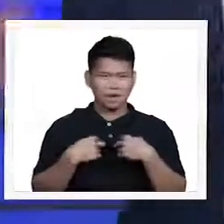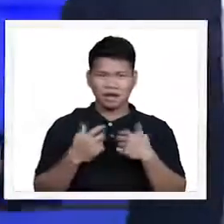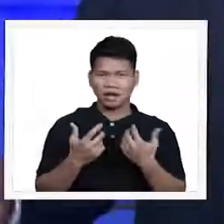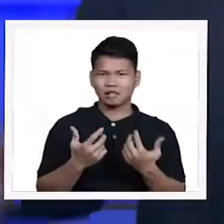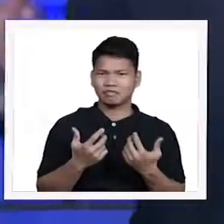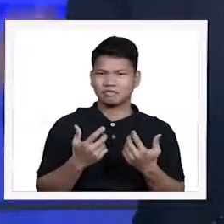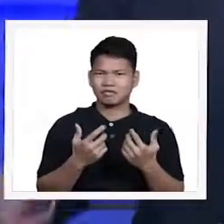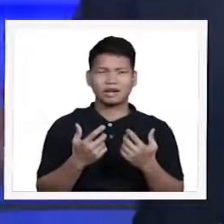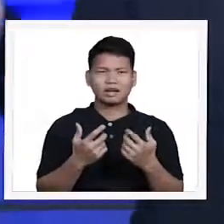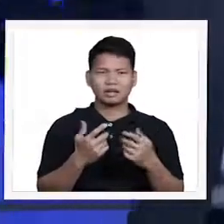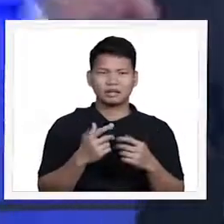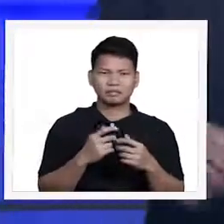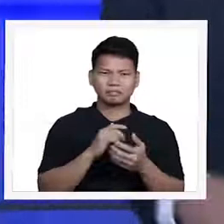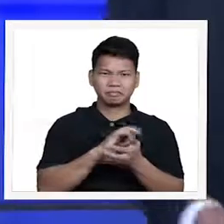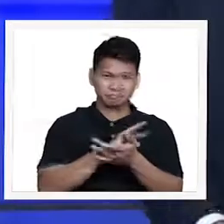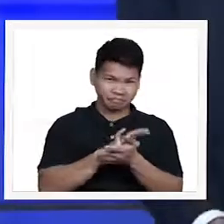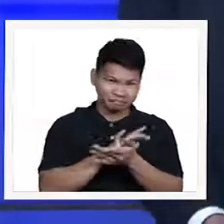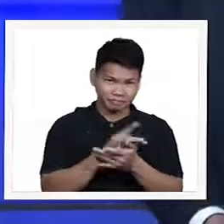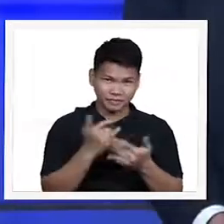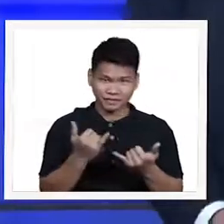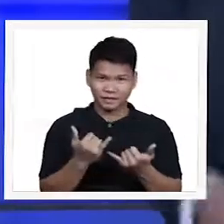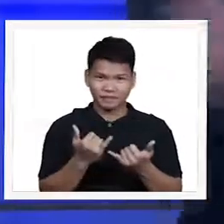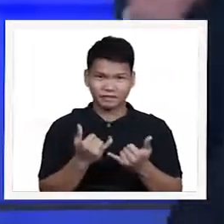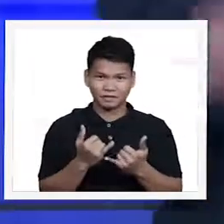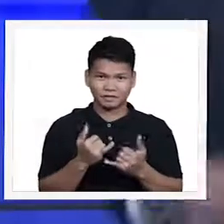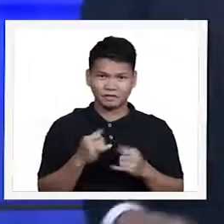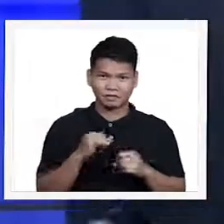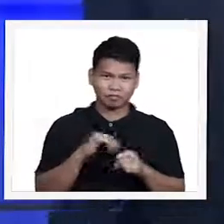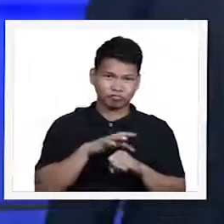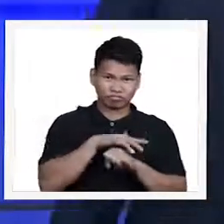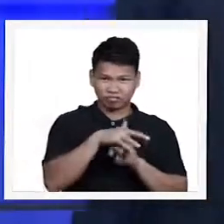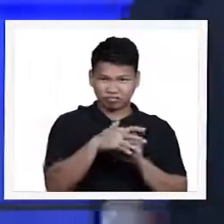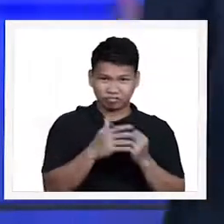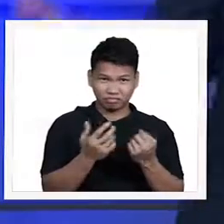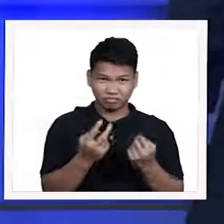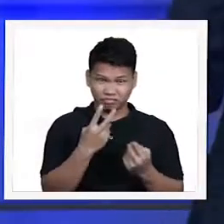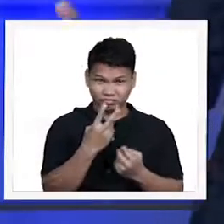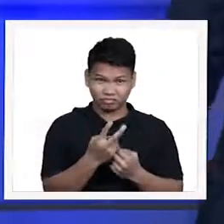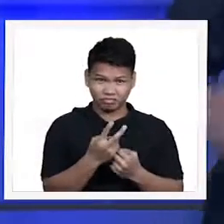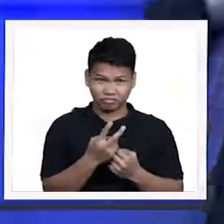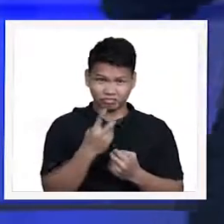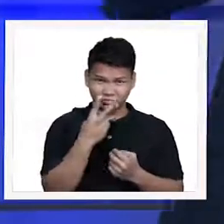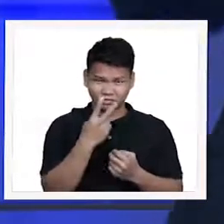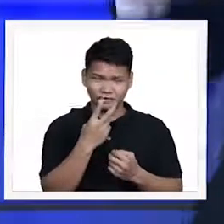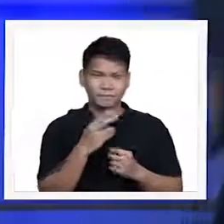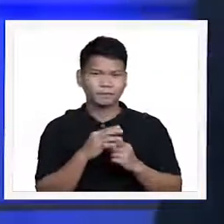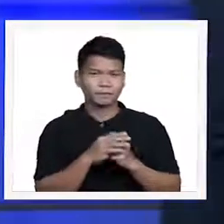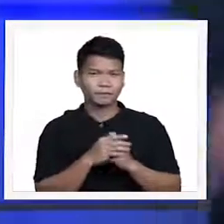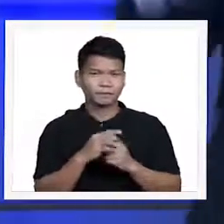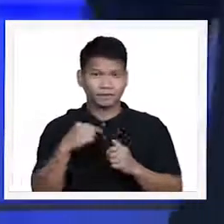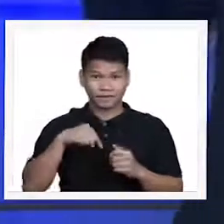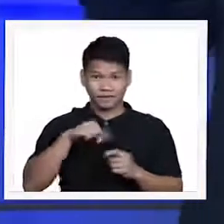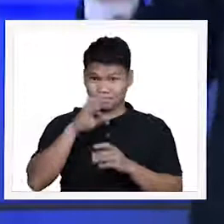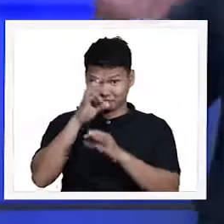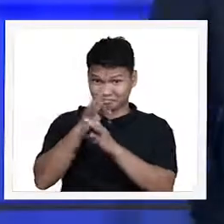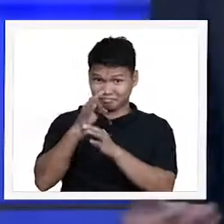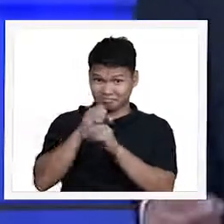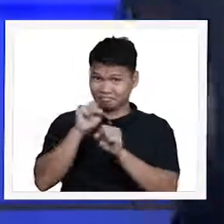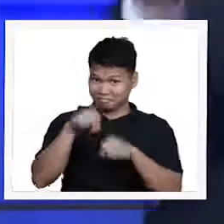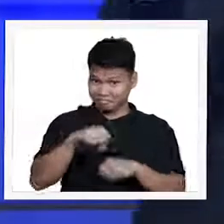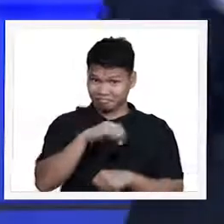during pandemic, such as now. Tignan po natin ang epekto, yung ating paniniwala, ang ating